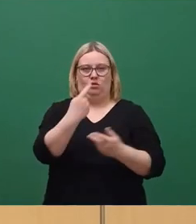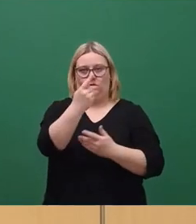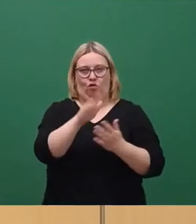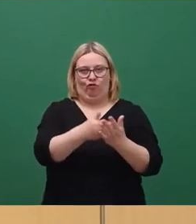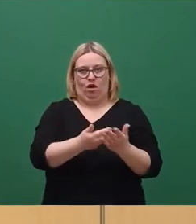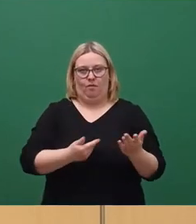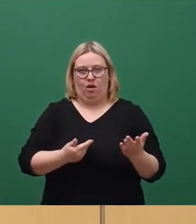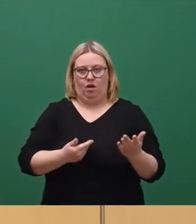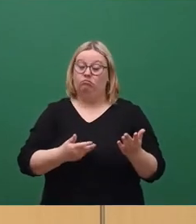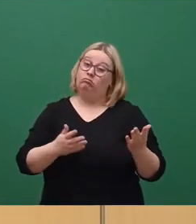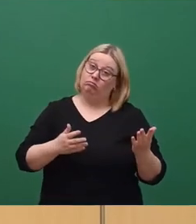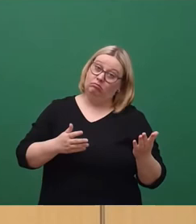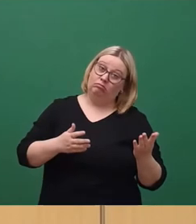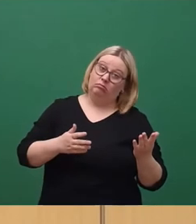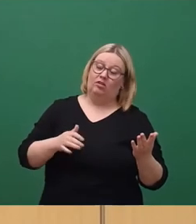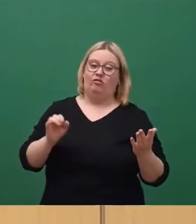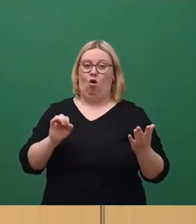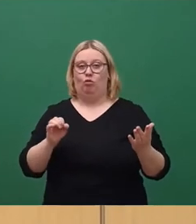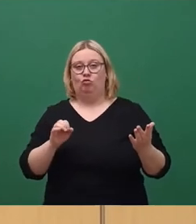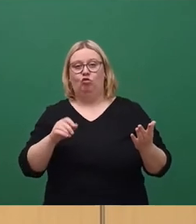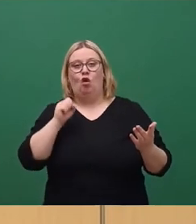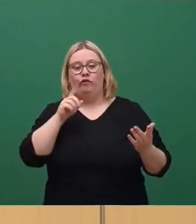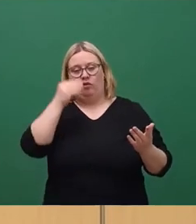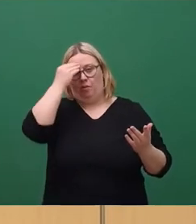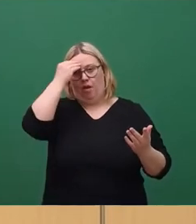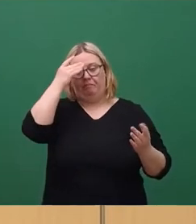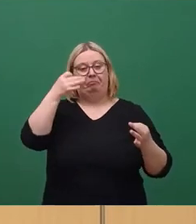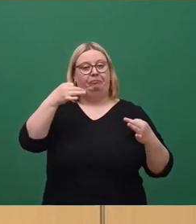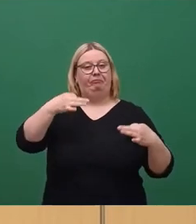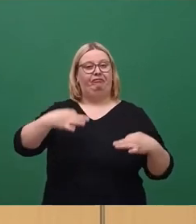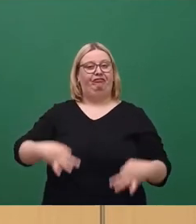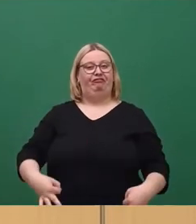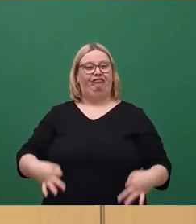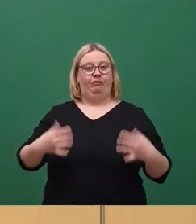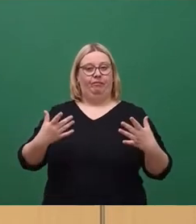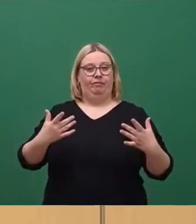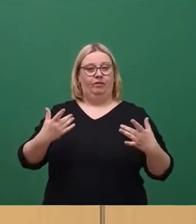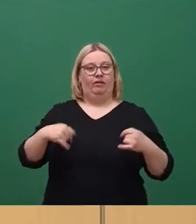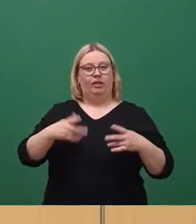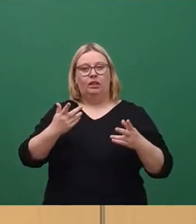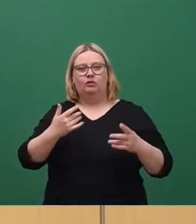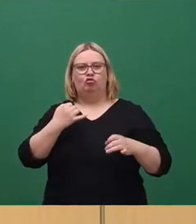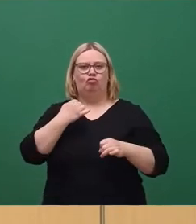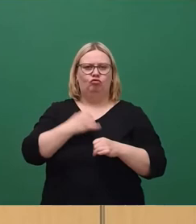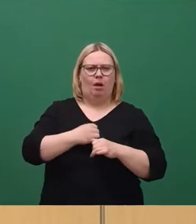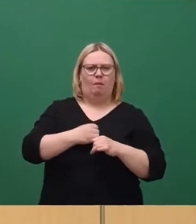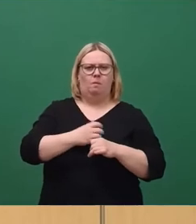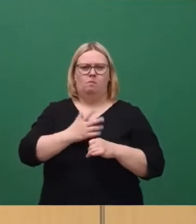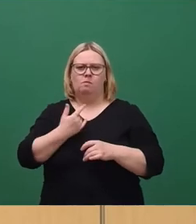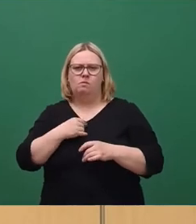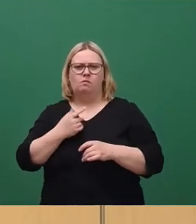oh Wunder, das haben ja auch schon mehrere festgestellt, plötzlich waren diese stets mit strenger Miene geforderten